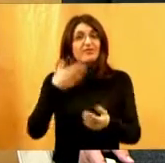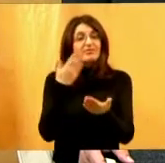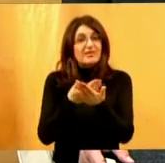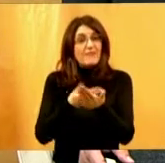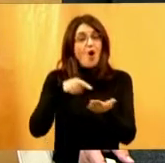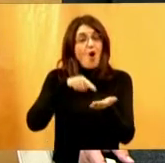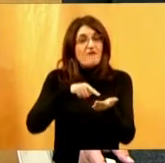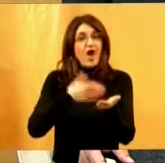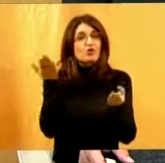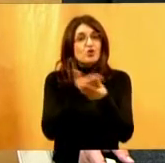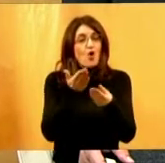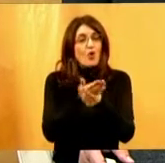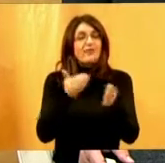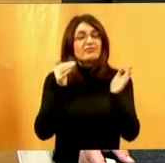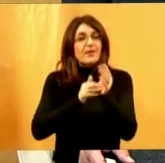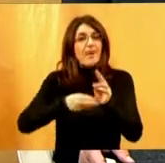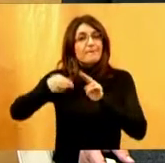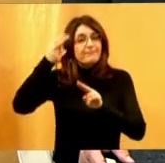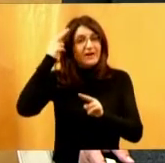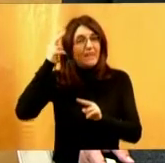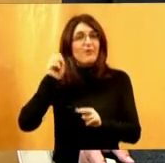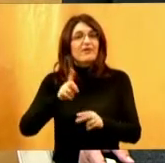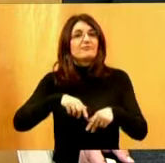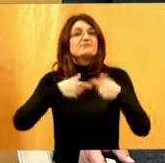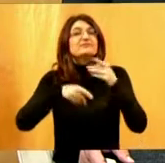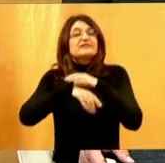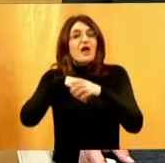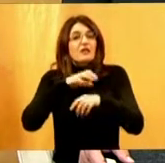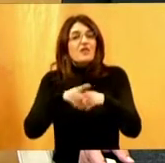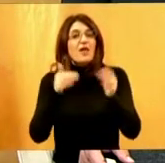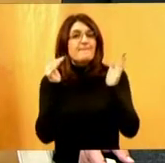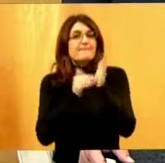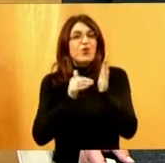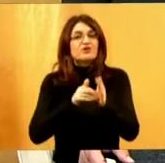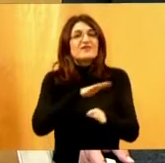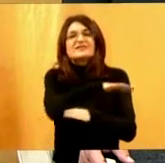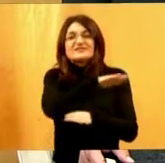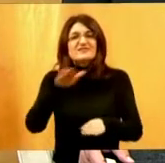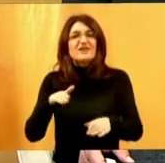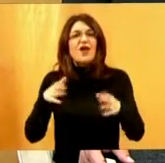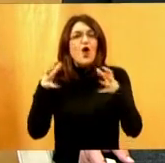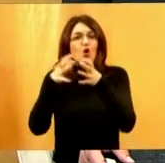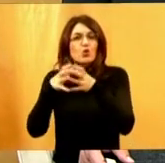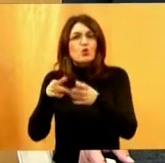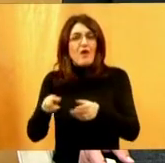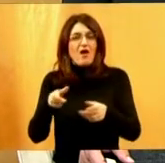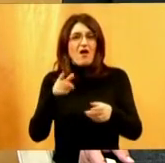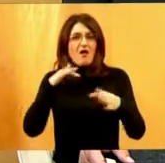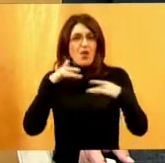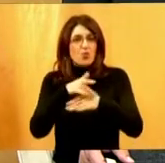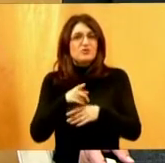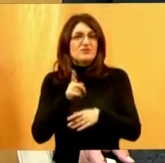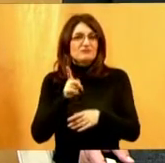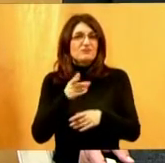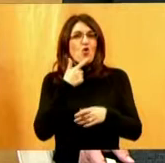tih dokumenta prepoznaju i zadovoljavaju potrebe svih marginalnih skupina u društvu, naravno pa i